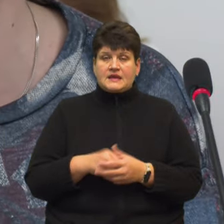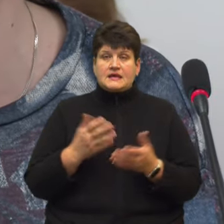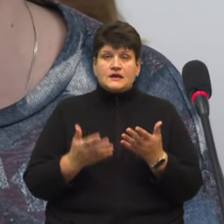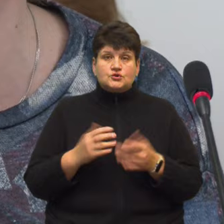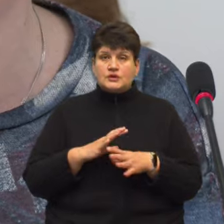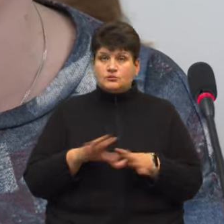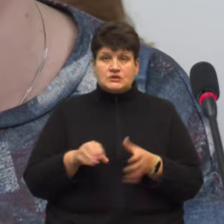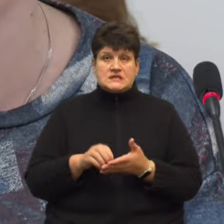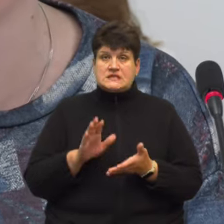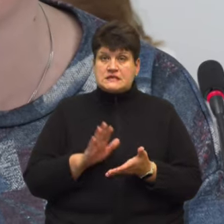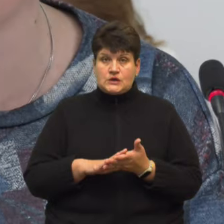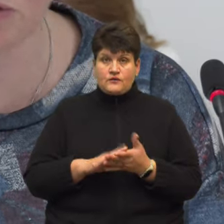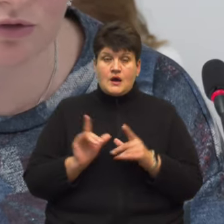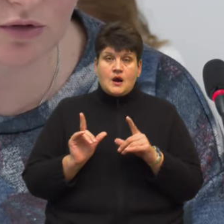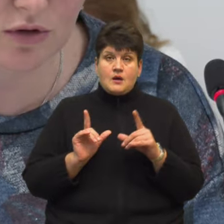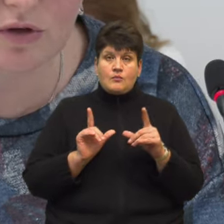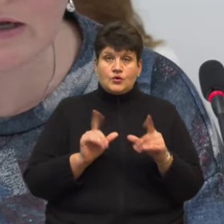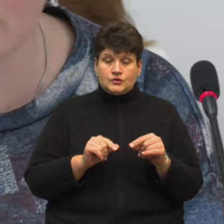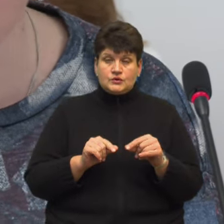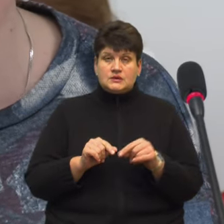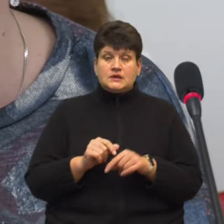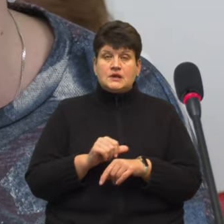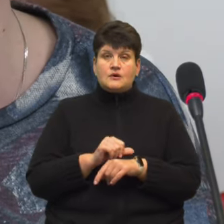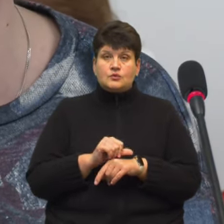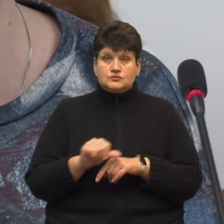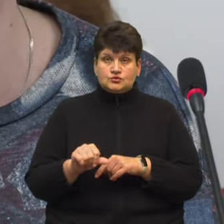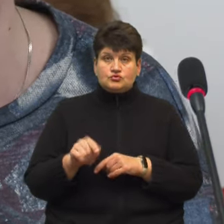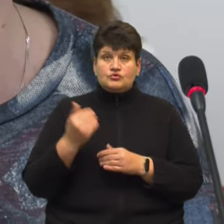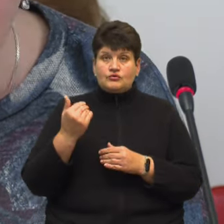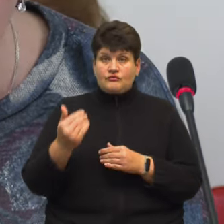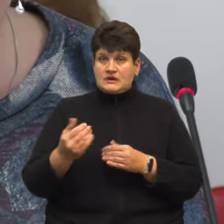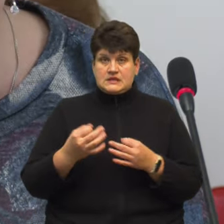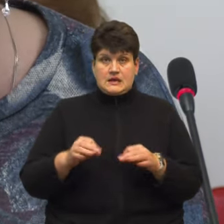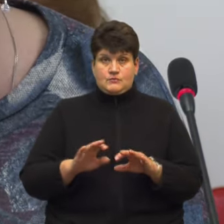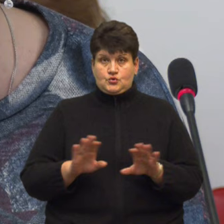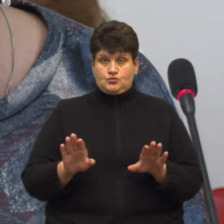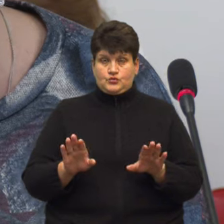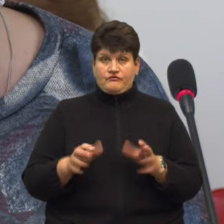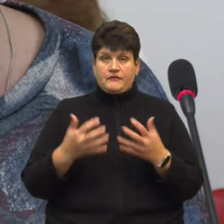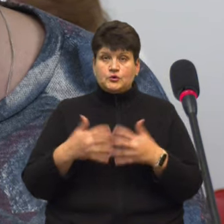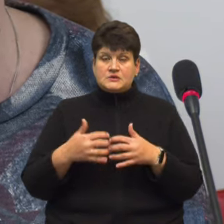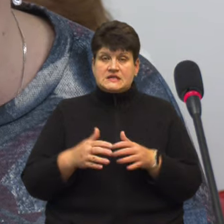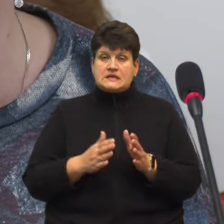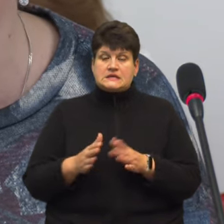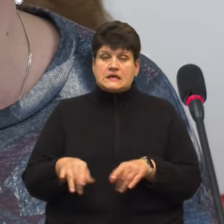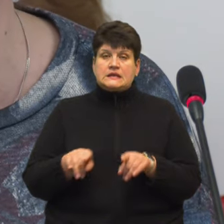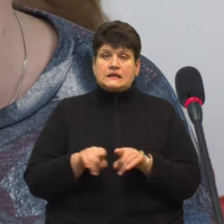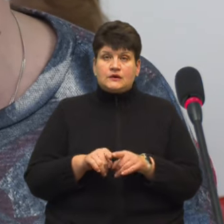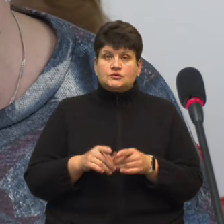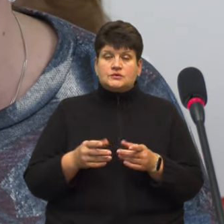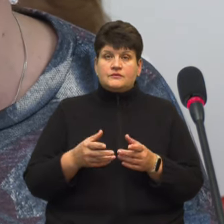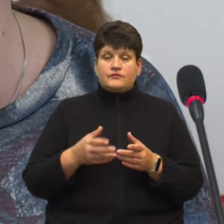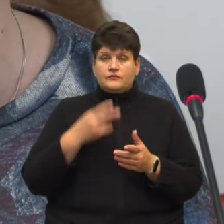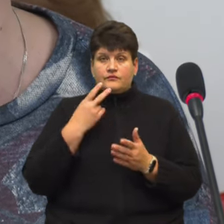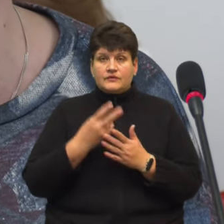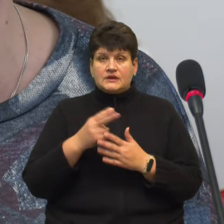не будете зареєстровані і поїдете на перетин митного кордону, вас не пропустять. В автоматизованій системі також підтягується